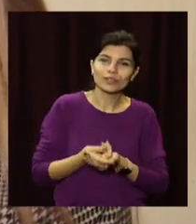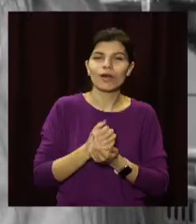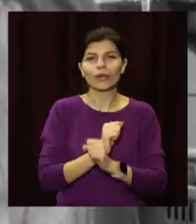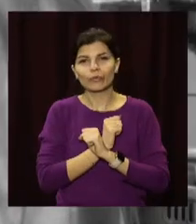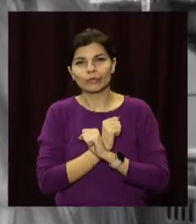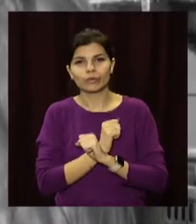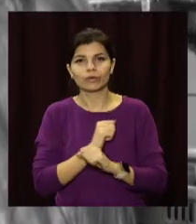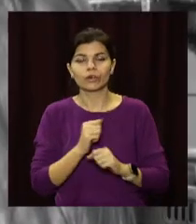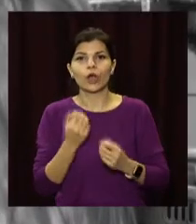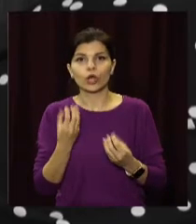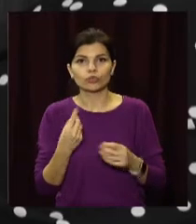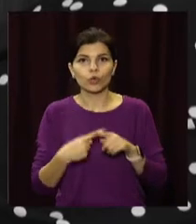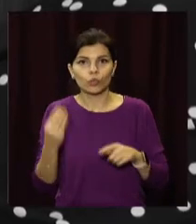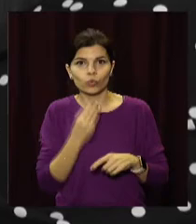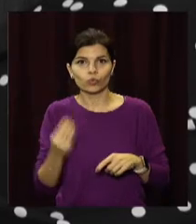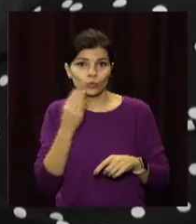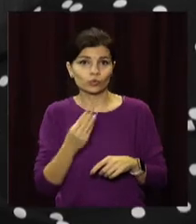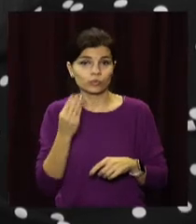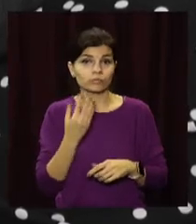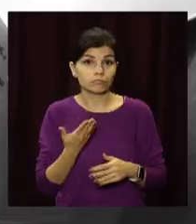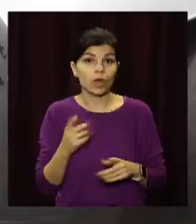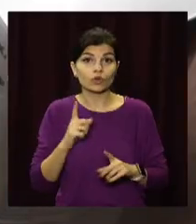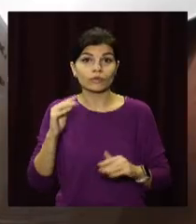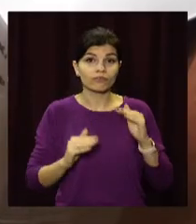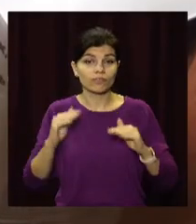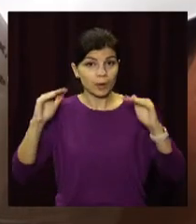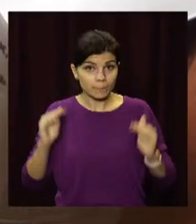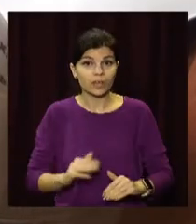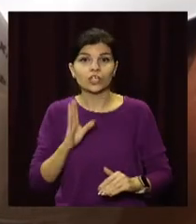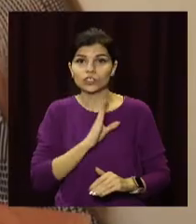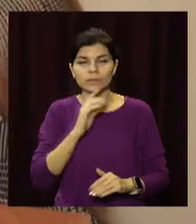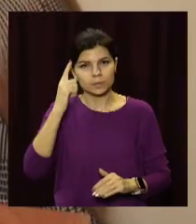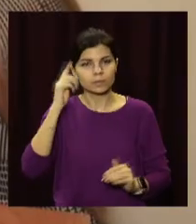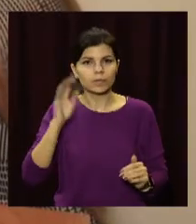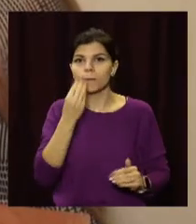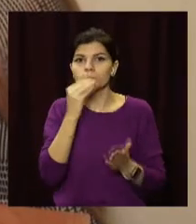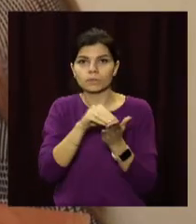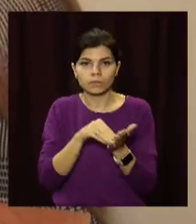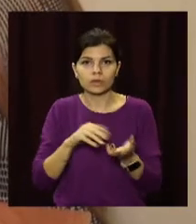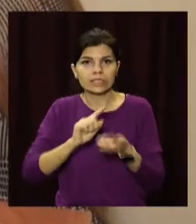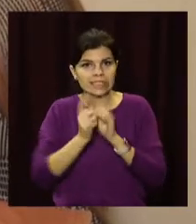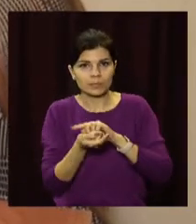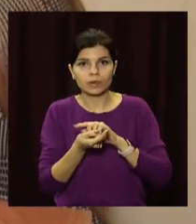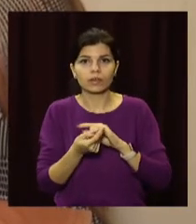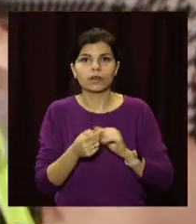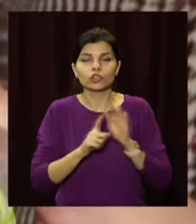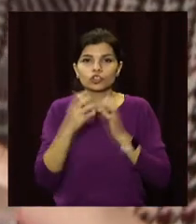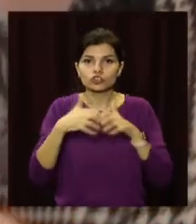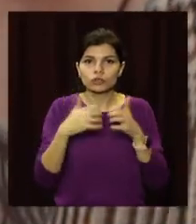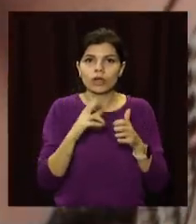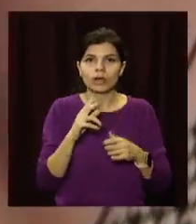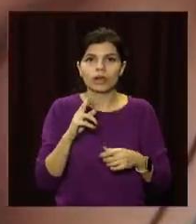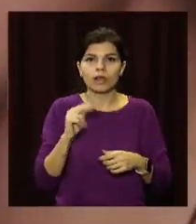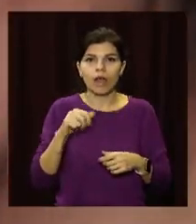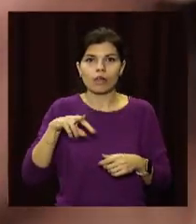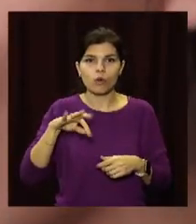Аби позбавитися зайвої ваги, дівчина повністю змінила свій раціон та почала рахувати калорії. Я визначила все сладке,